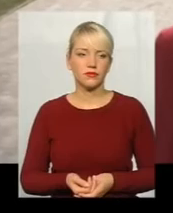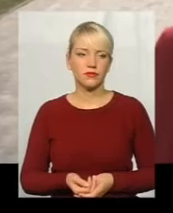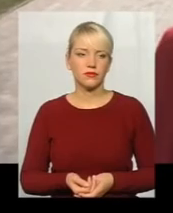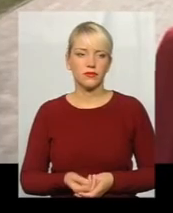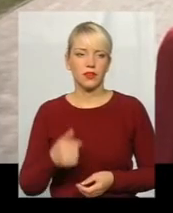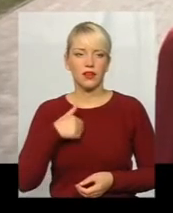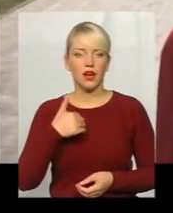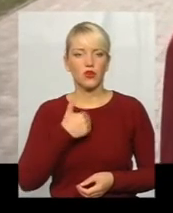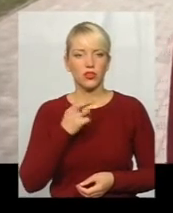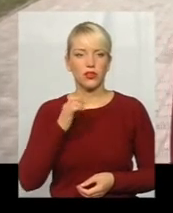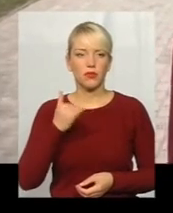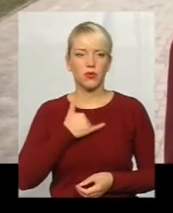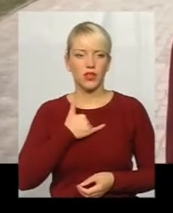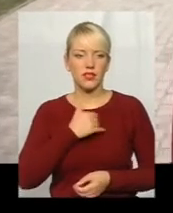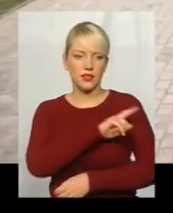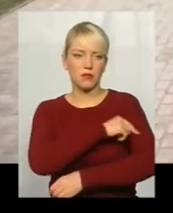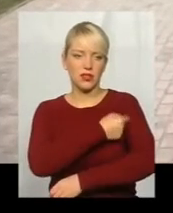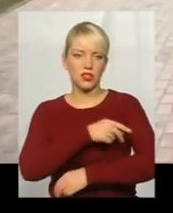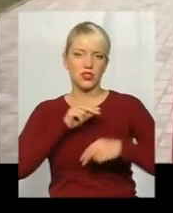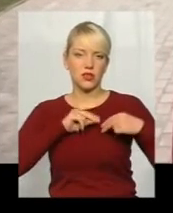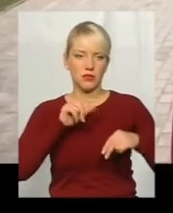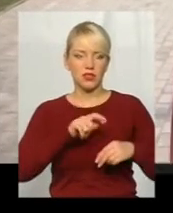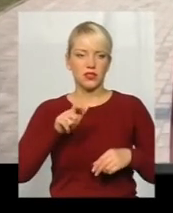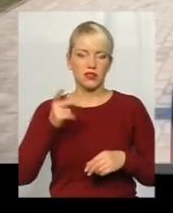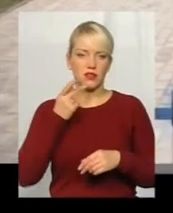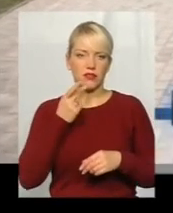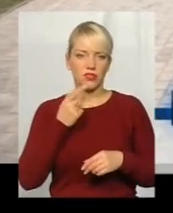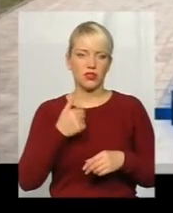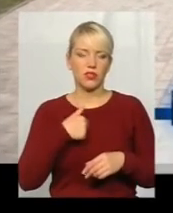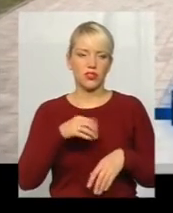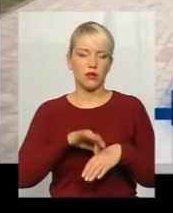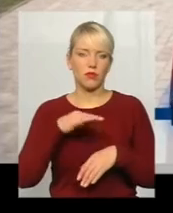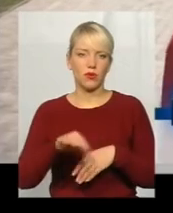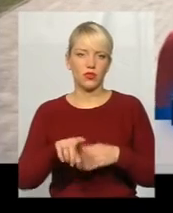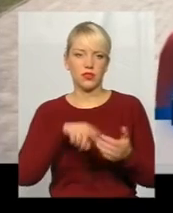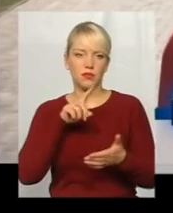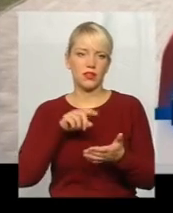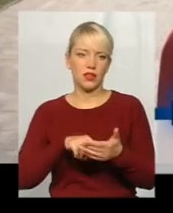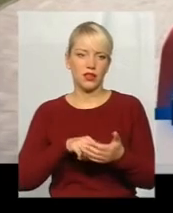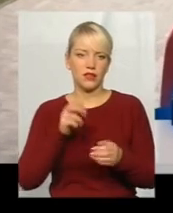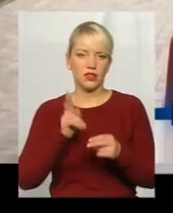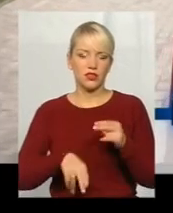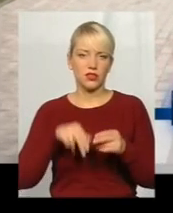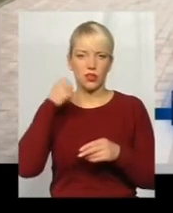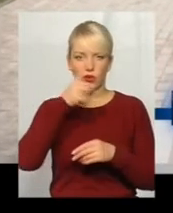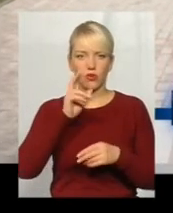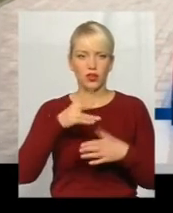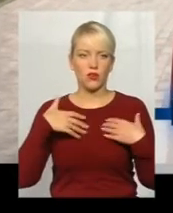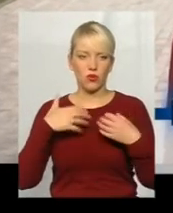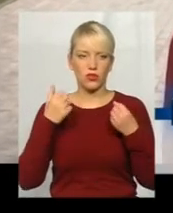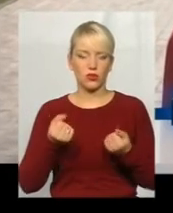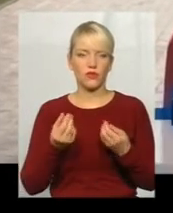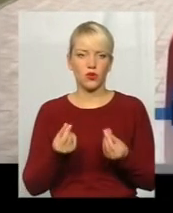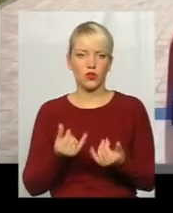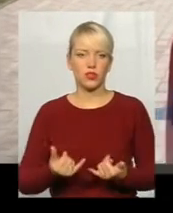Я хотіла б в нас, медичні працівники, завжди в нас таке болісне питання, в кінці року, як оздоровші кошти